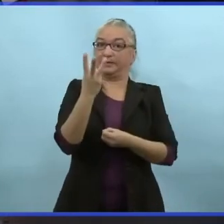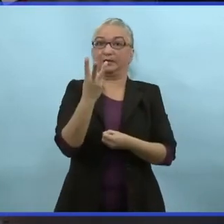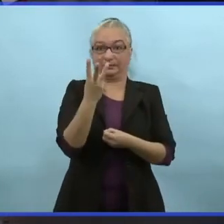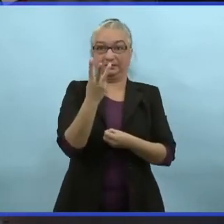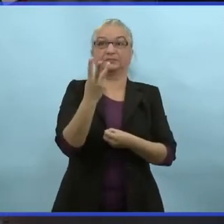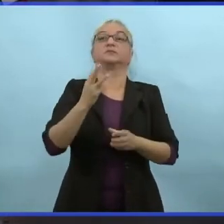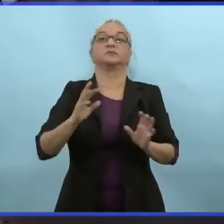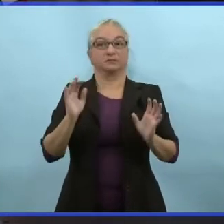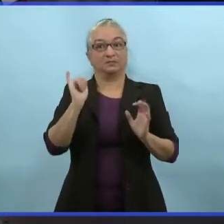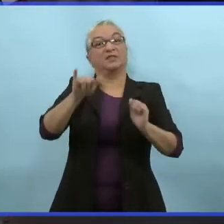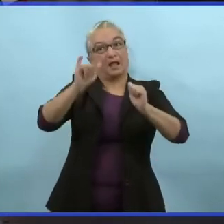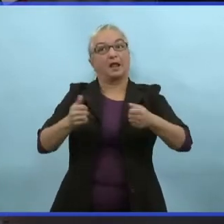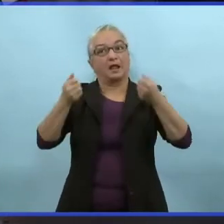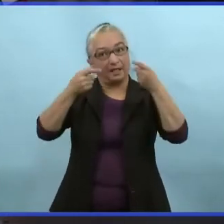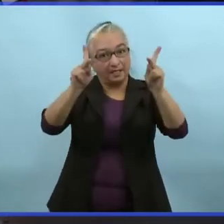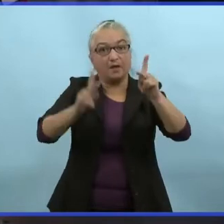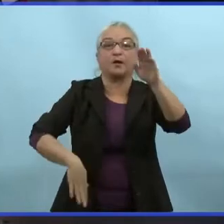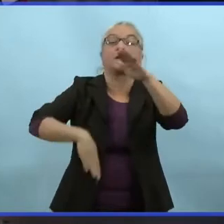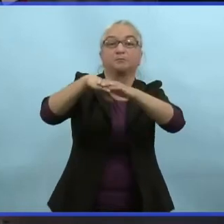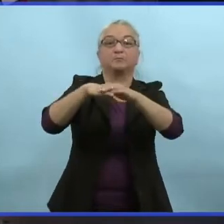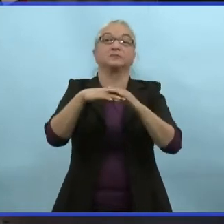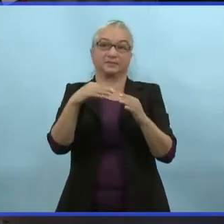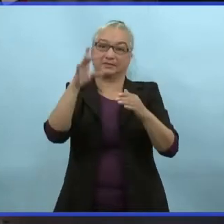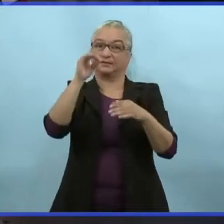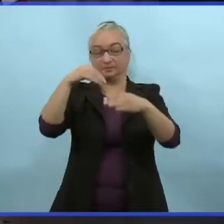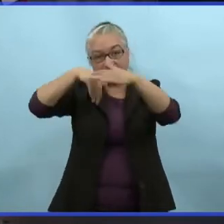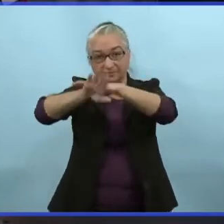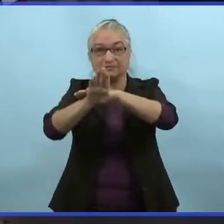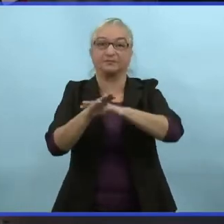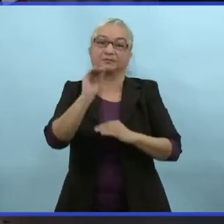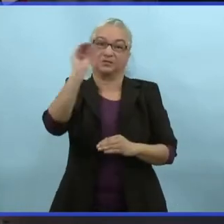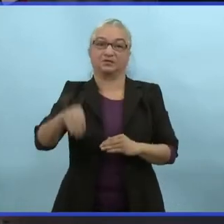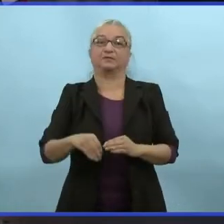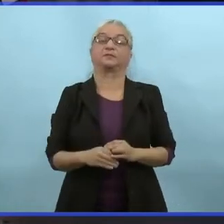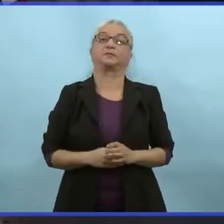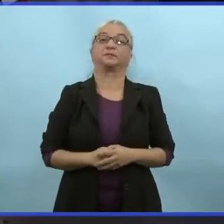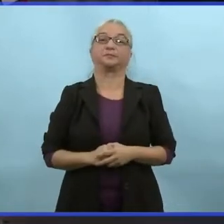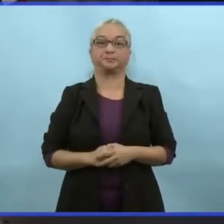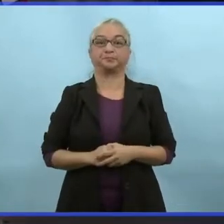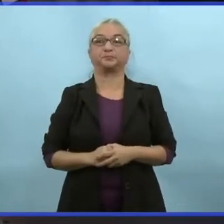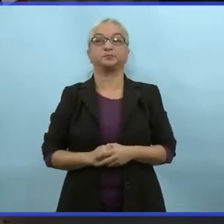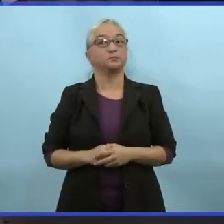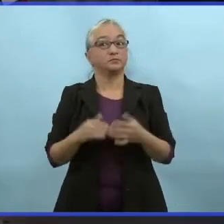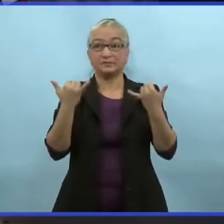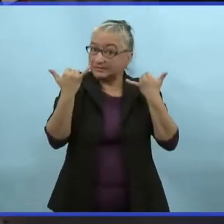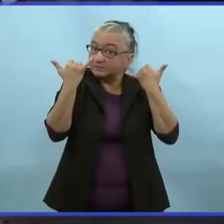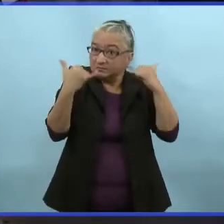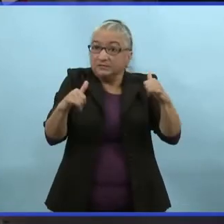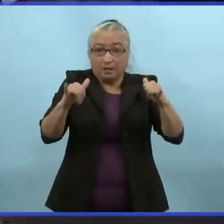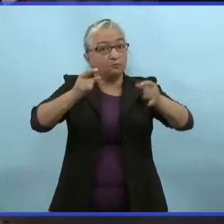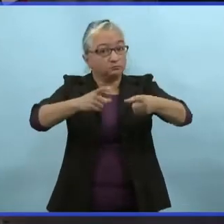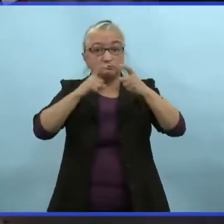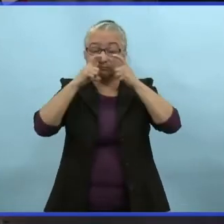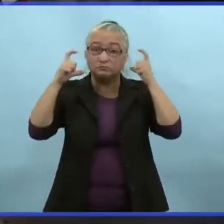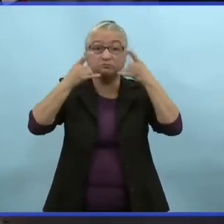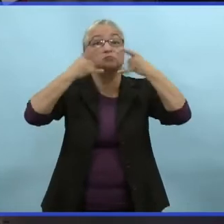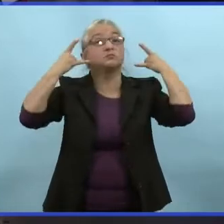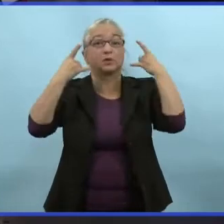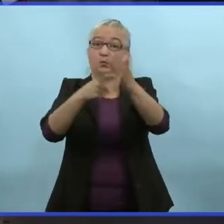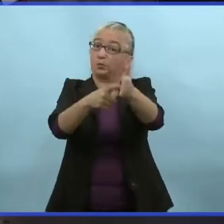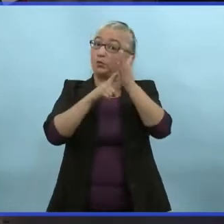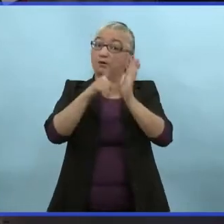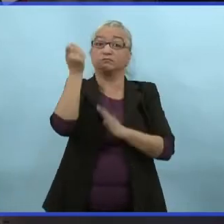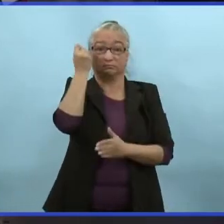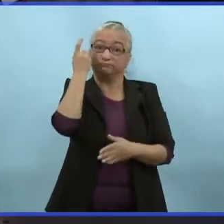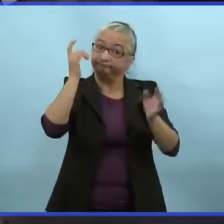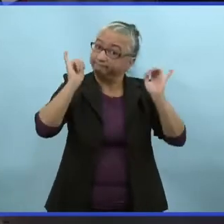nécessitent le port du masque et que les clients respectent la distance physique, mais il n'y a pas de